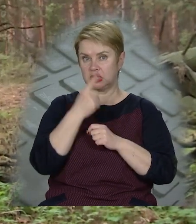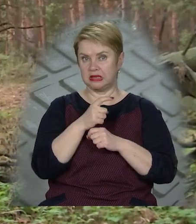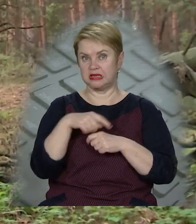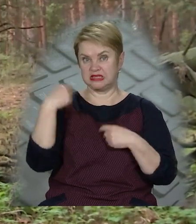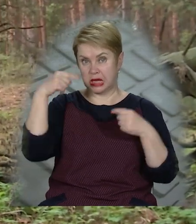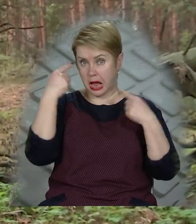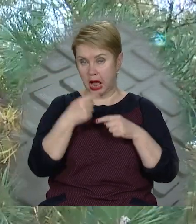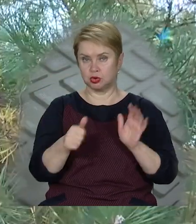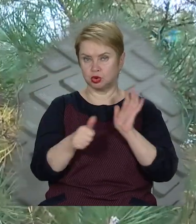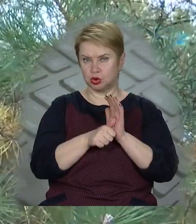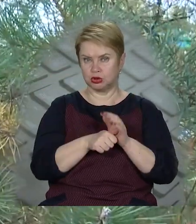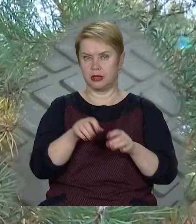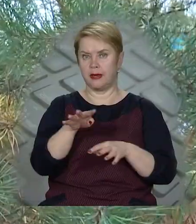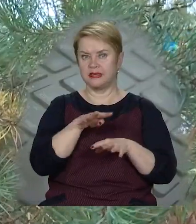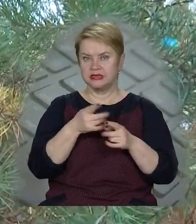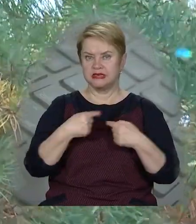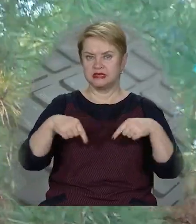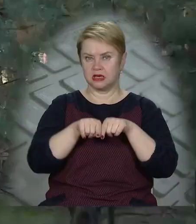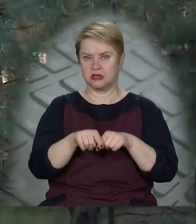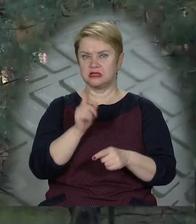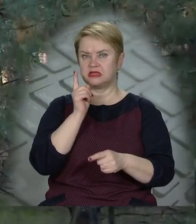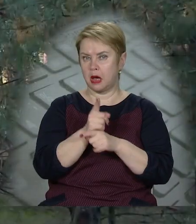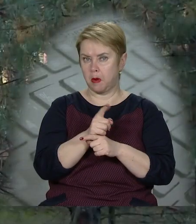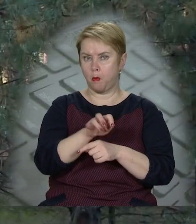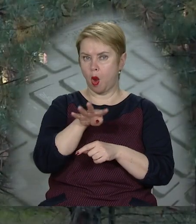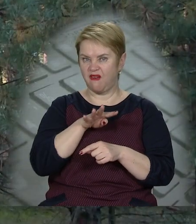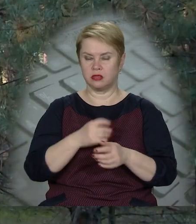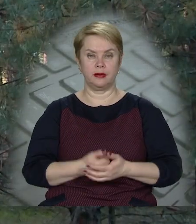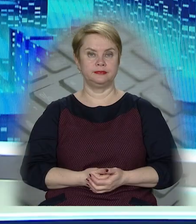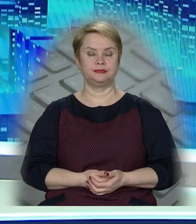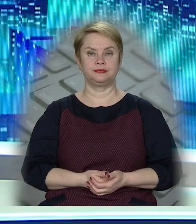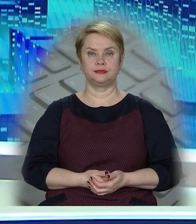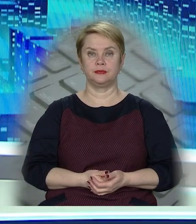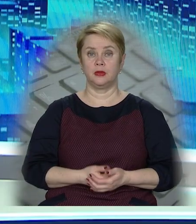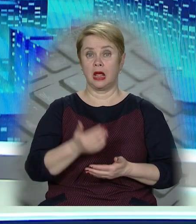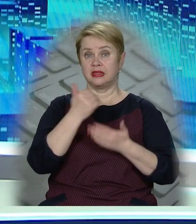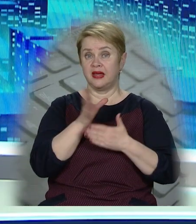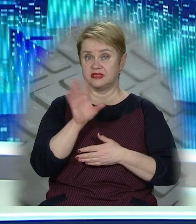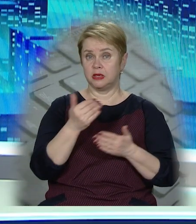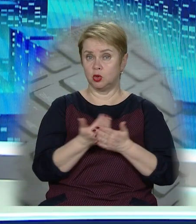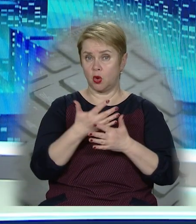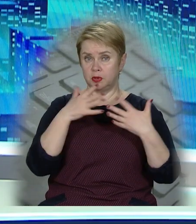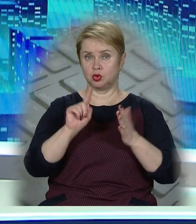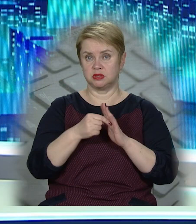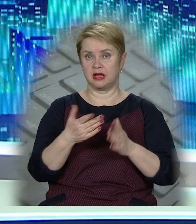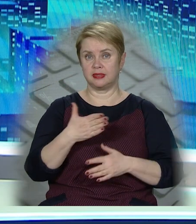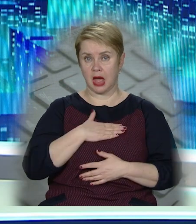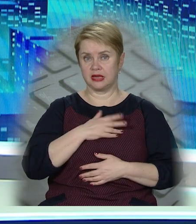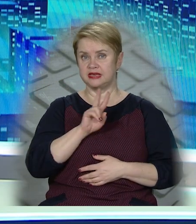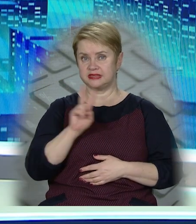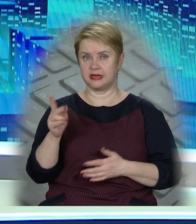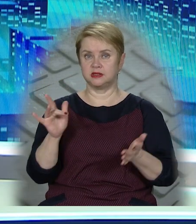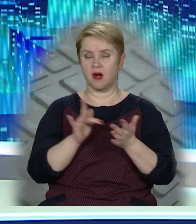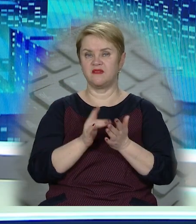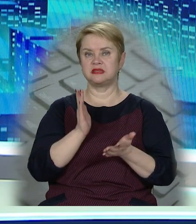Відтепер на території шести мисливських угідь заборонено полювання. І наразі це всі новини. Більше дізнавайтесь на нашому